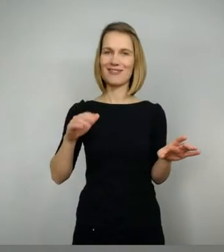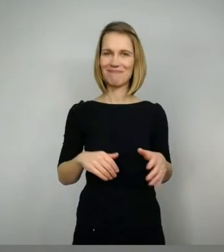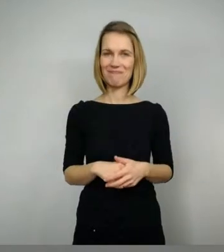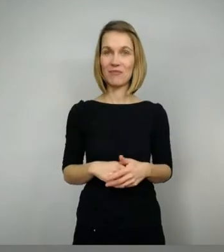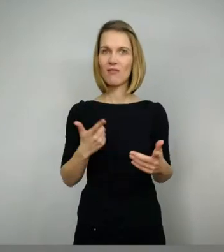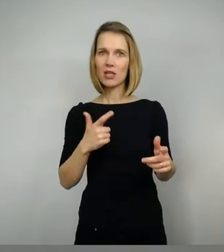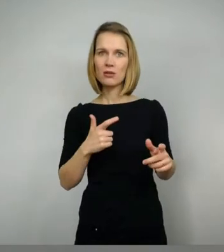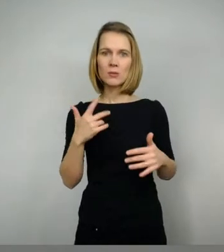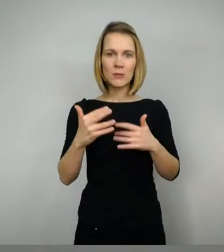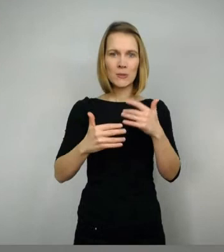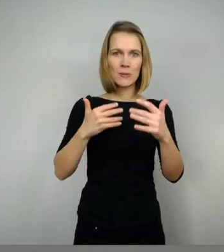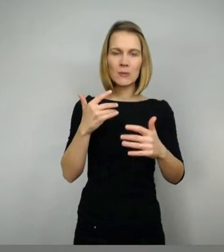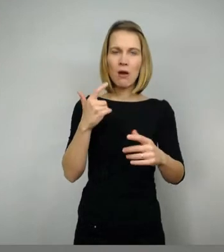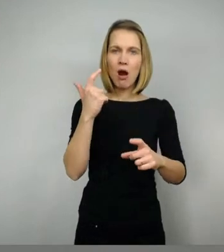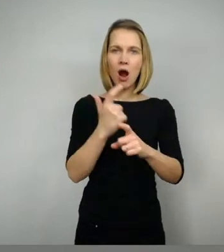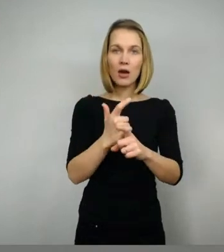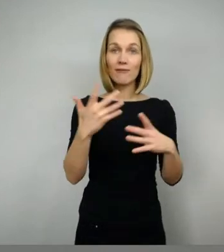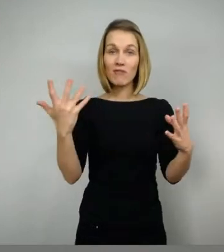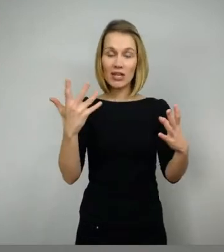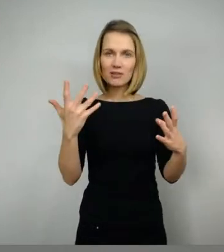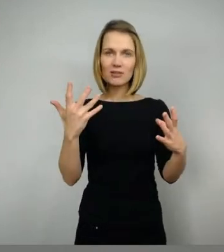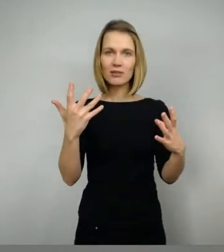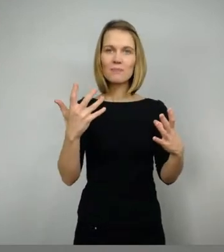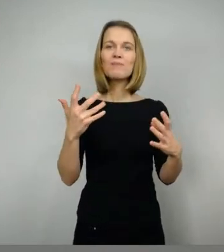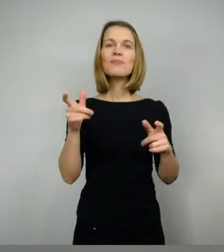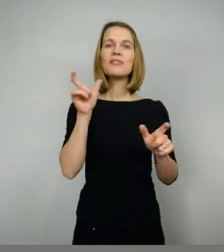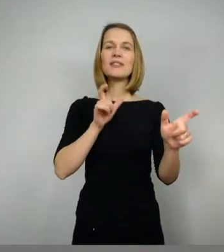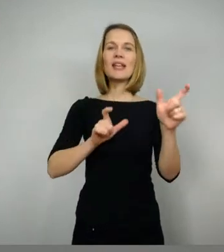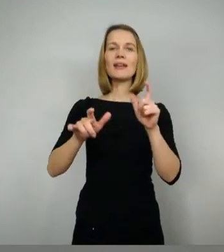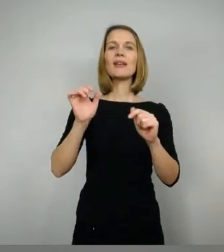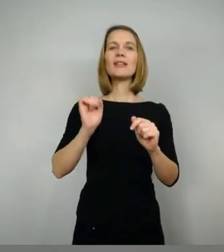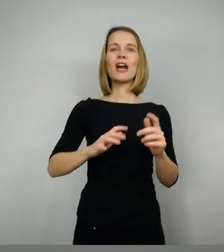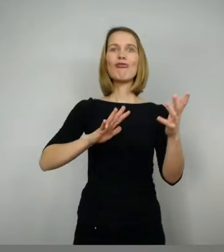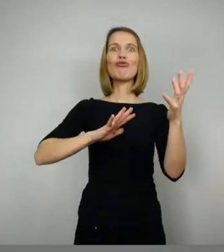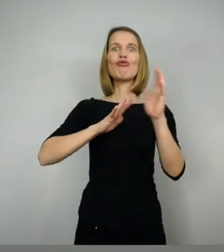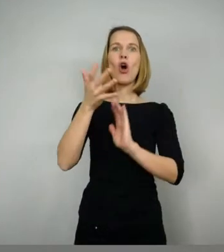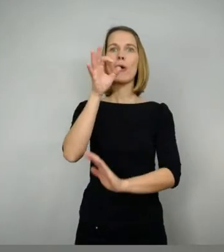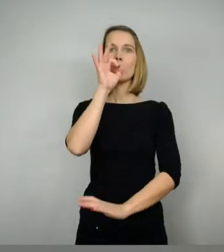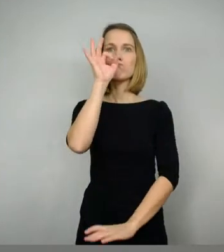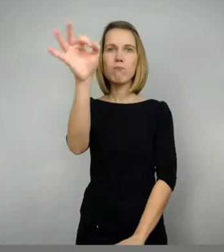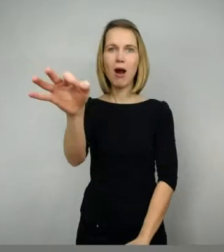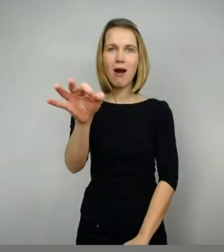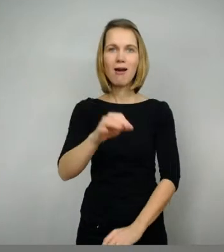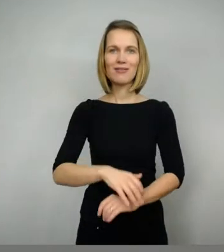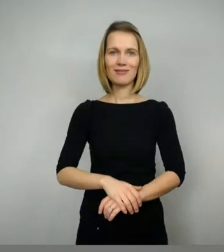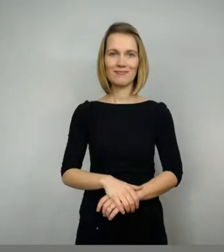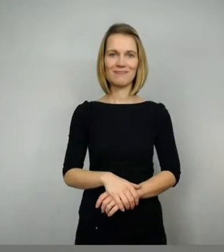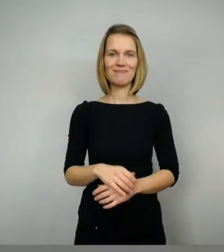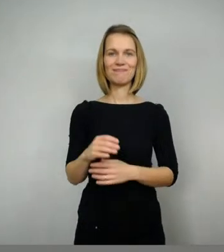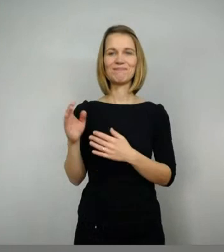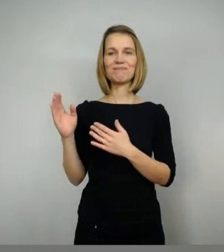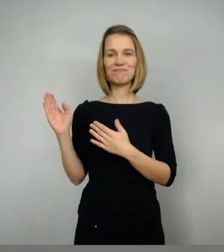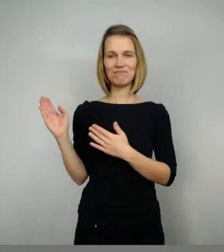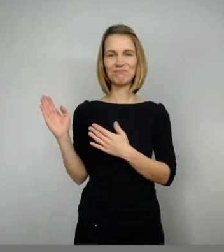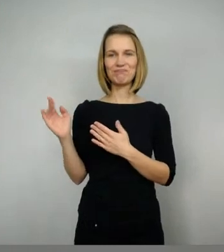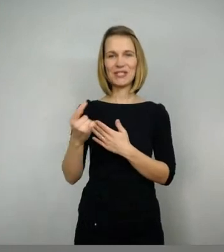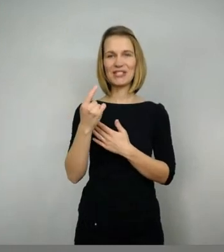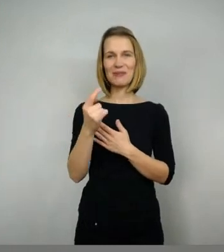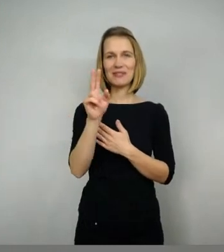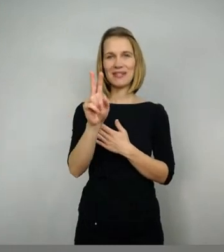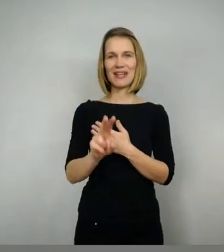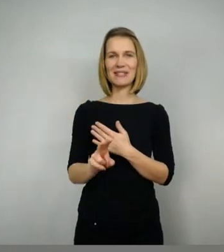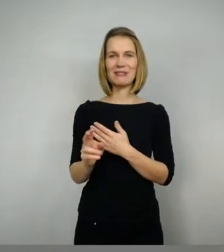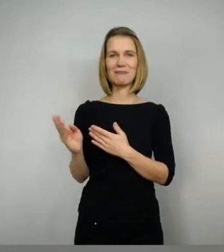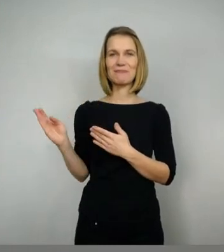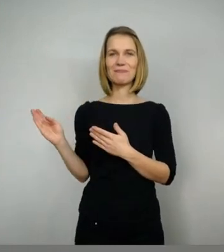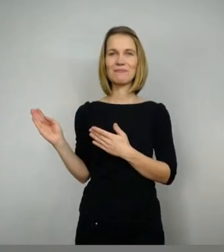kommt, kann Dietrich Feuer sparen. Man sagt von sie in dem Munde gahn ein Dunst, die was heiß, do von Laurine des Weiß fasste durch die Ringe